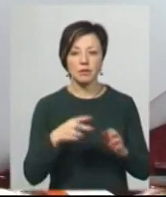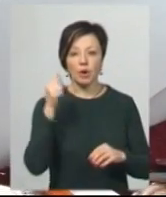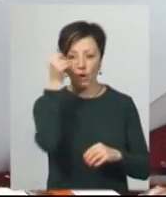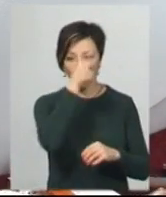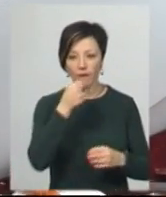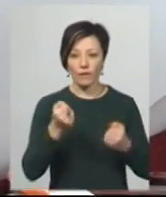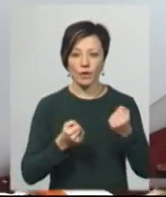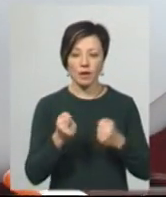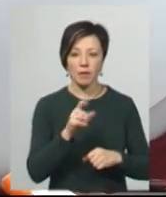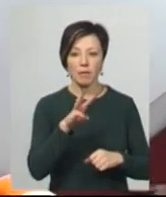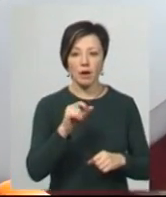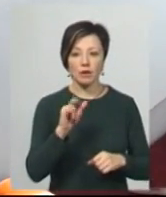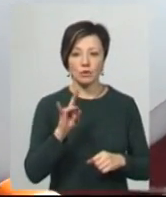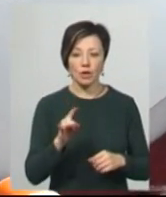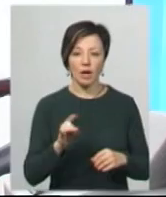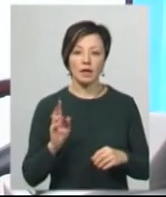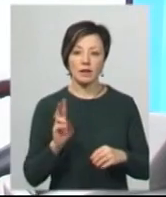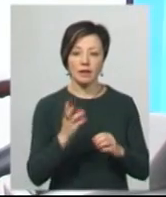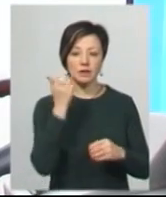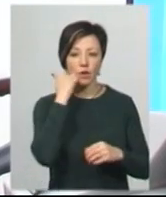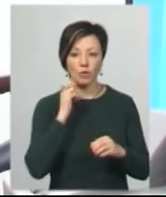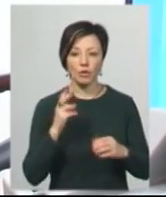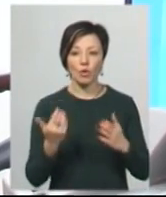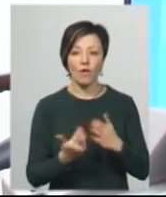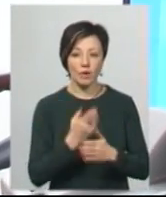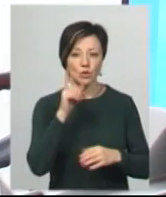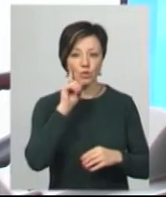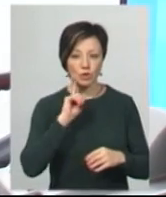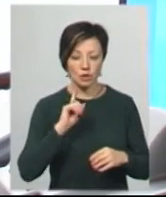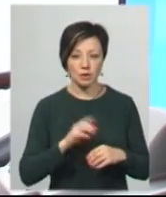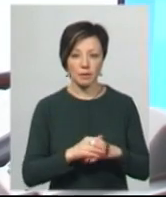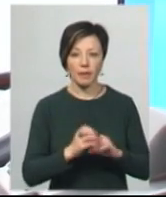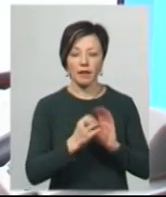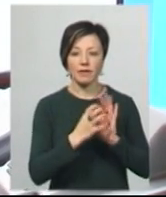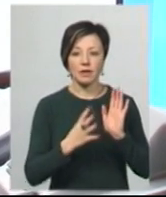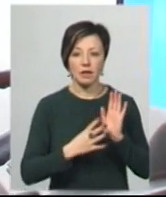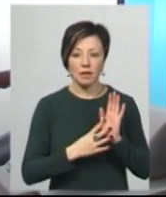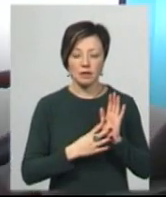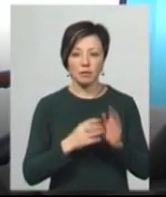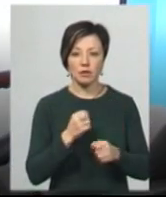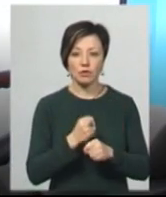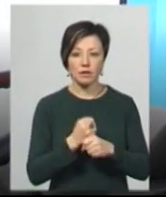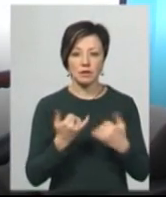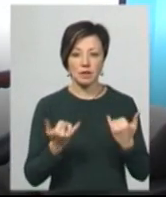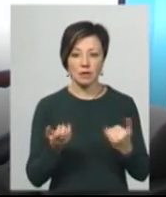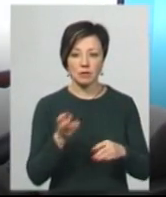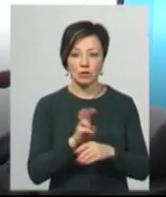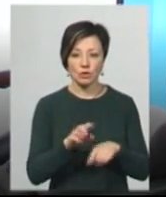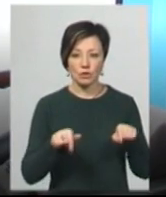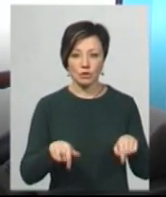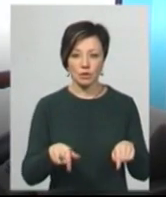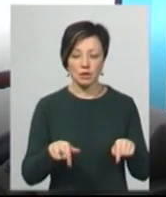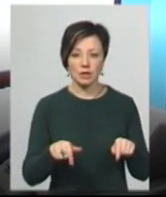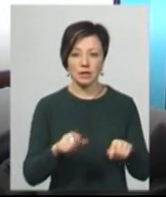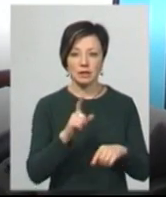Григорій Мазур. Каже, їздив до цього на старому тролейбусі. Новий – зручніший. Ну, 19-й я працював зараз, перейшов сюди на 45